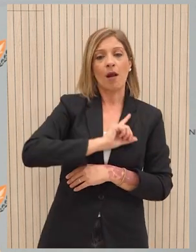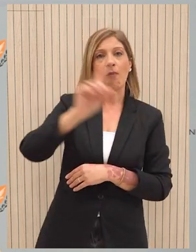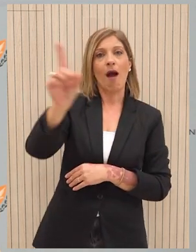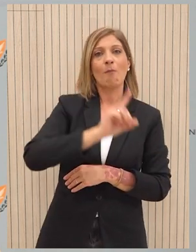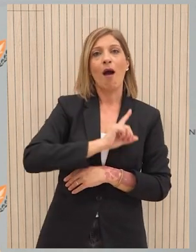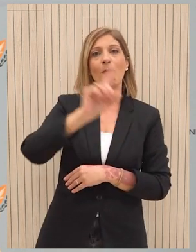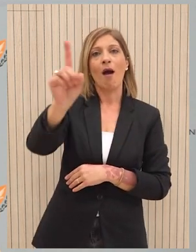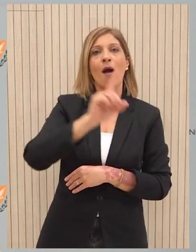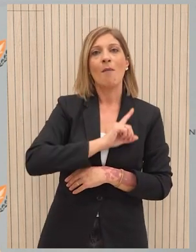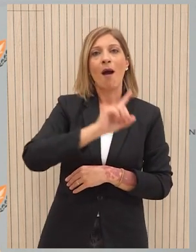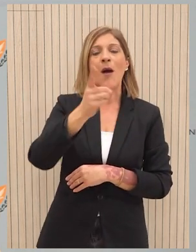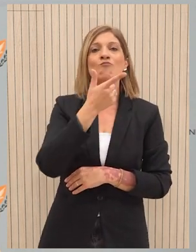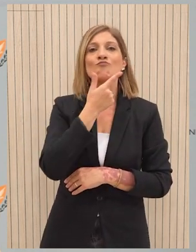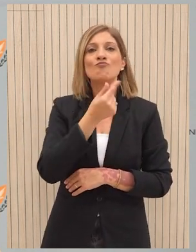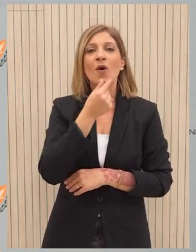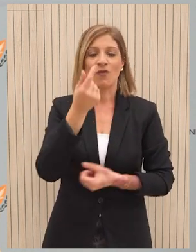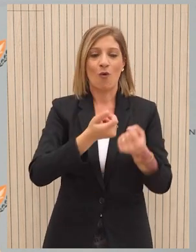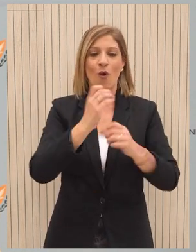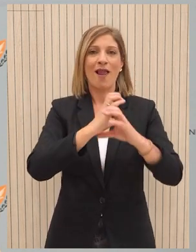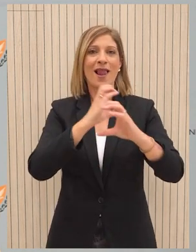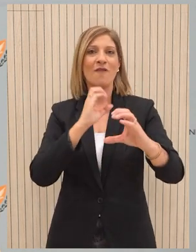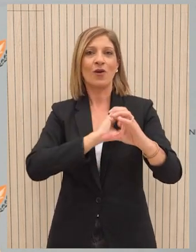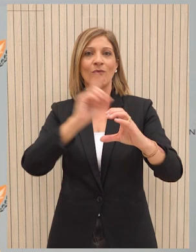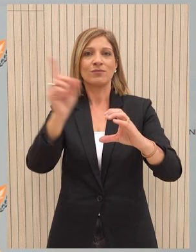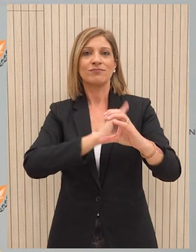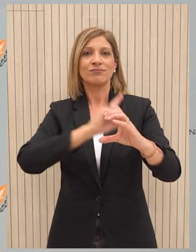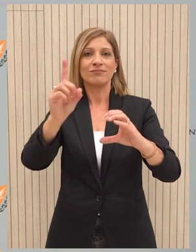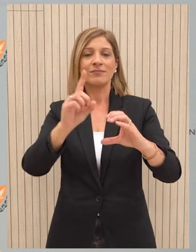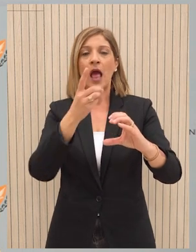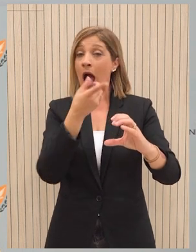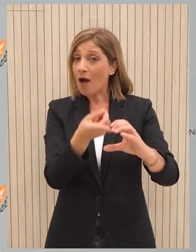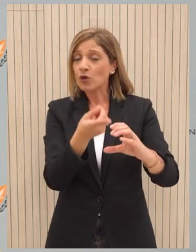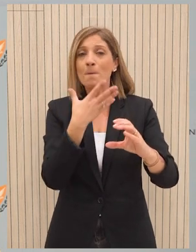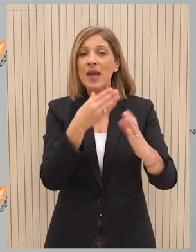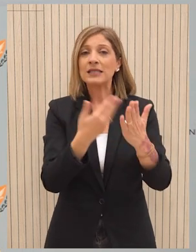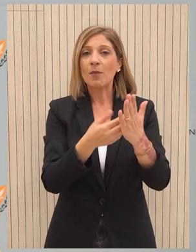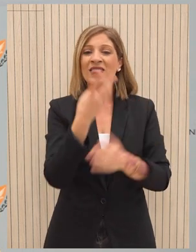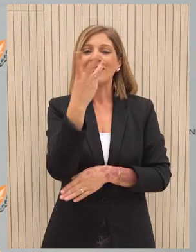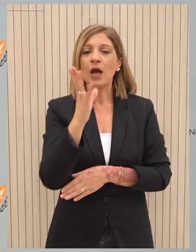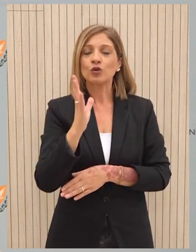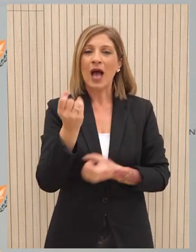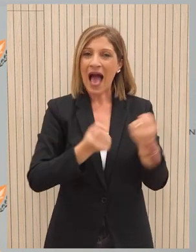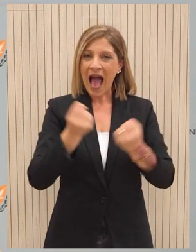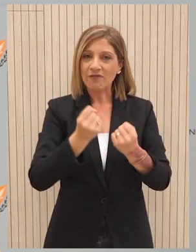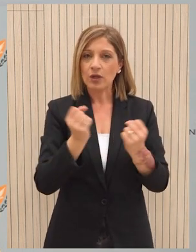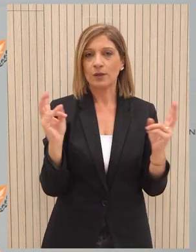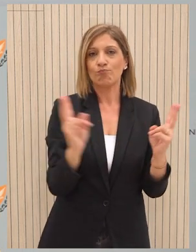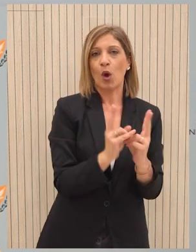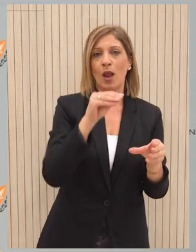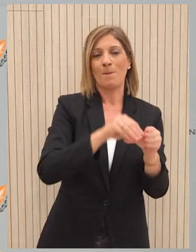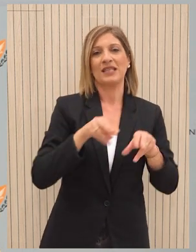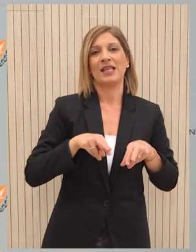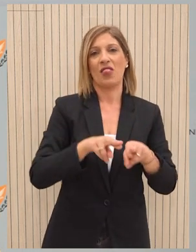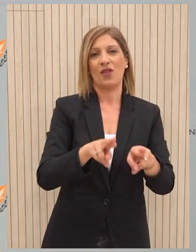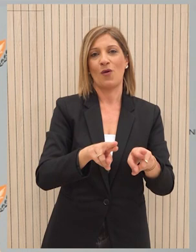τουλάχιστον την αποφόρτωση καθημερινά 300 ιδιωτικών οχημάτων από το συγκεκριμένο άξονα. Με την πληρότητα κατά την